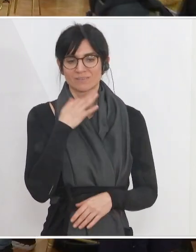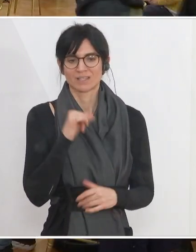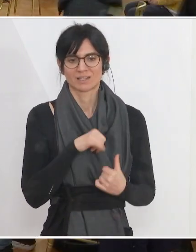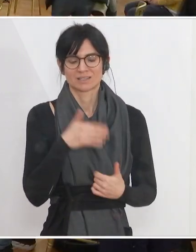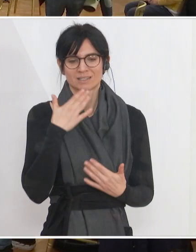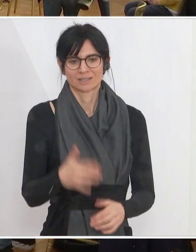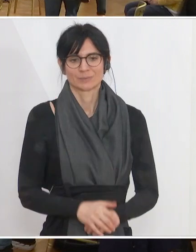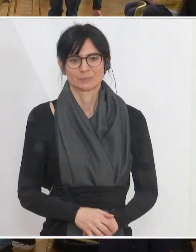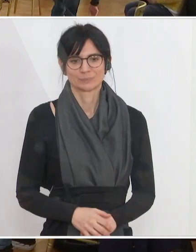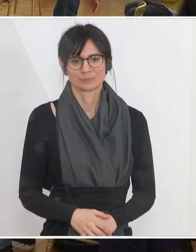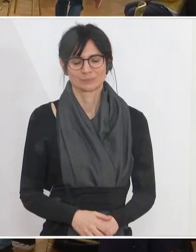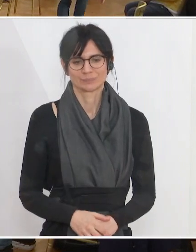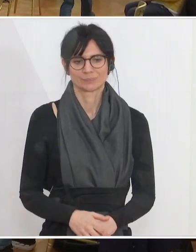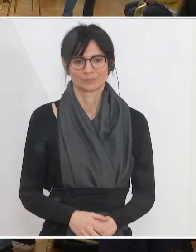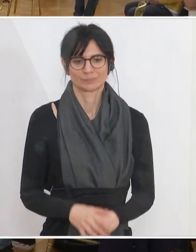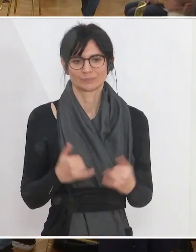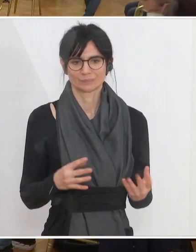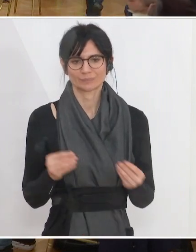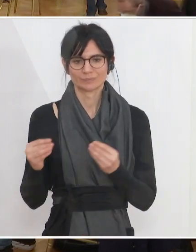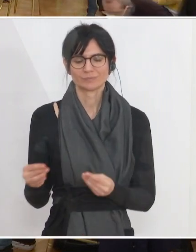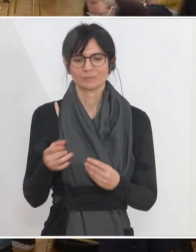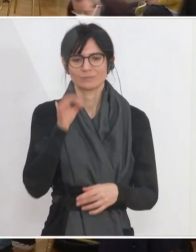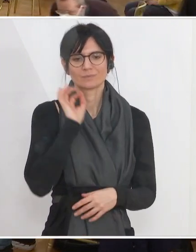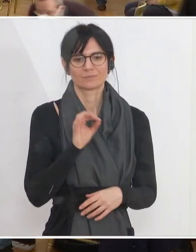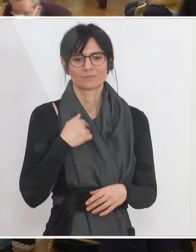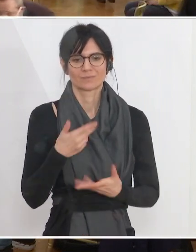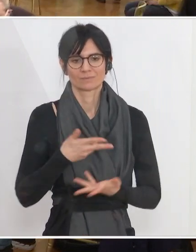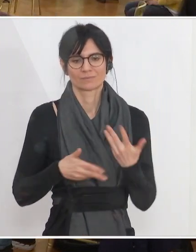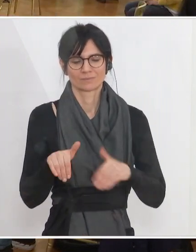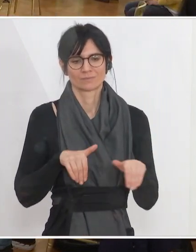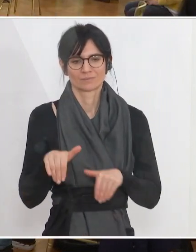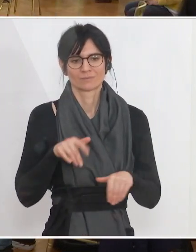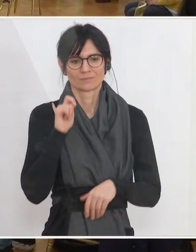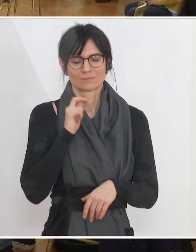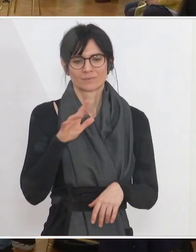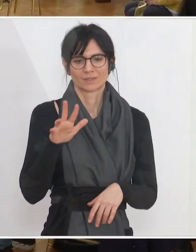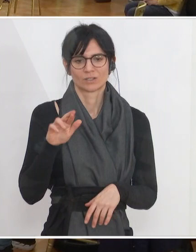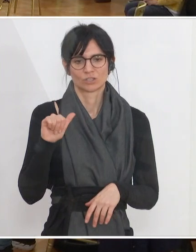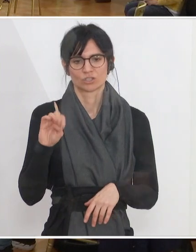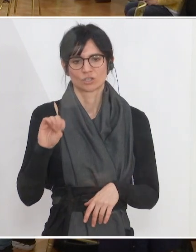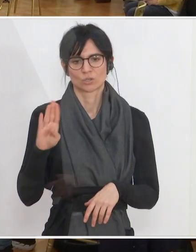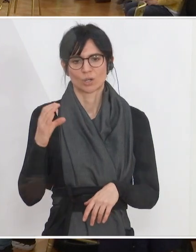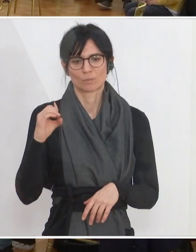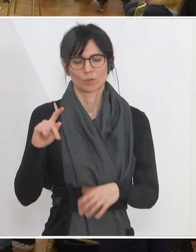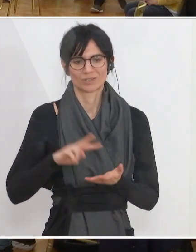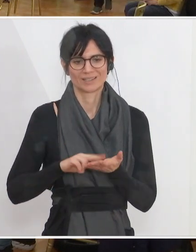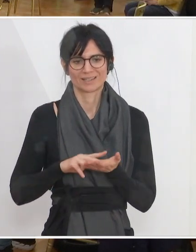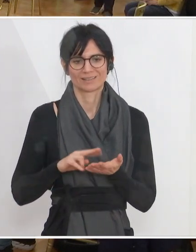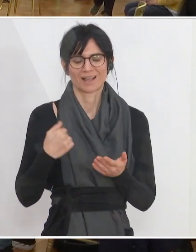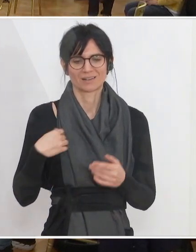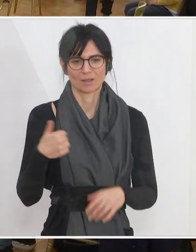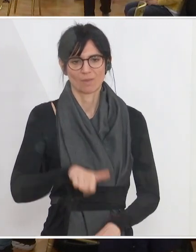Vielen Dank, Frau Klimaschutzministerin. Ich darf das Wort weitergeben an Frau Wirtschaftsministerin Margarete Schramböck, die uns digital zugeschalten ist.